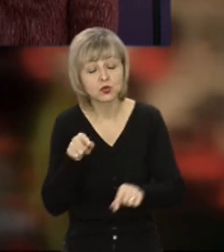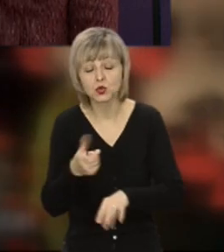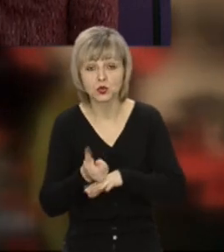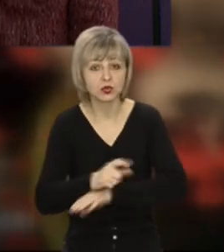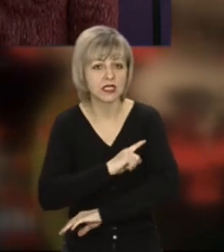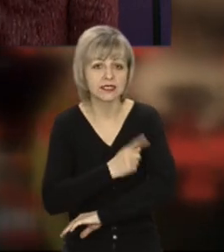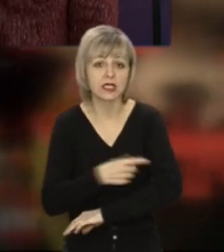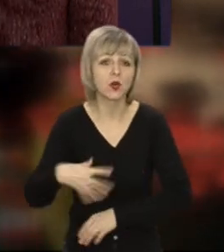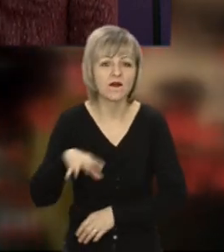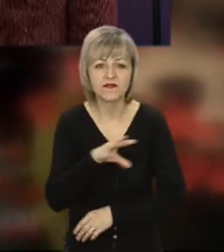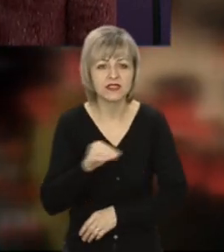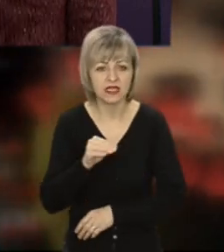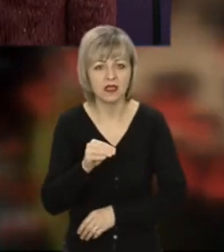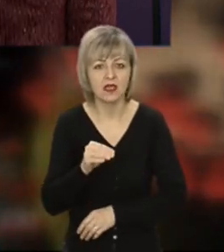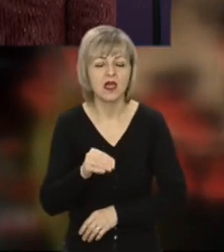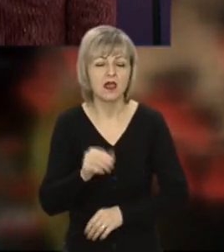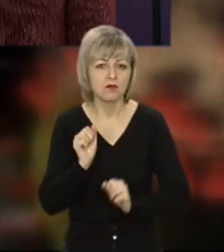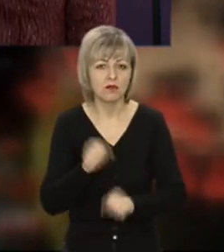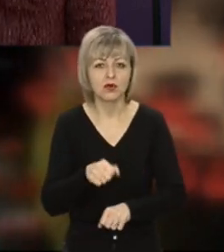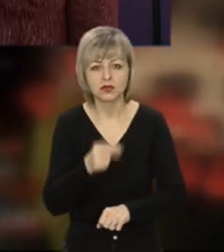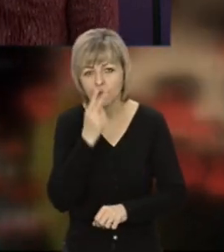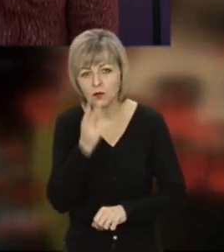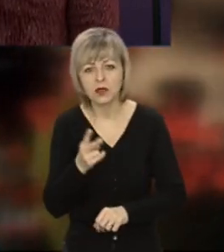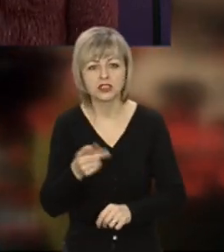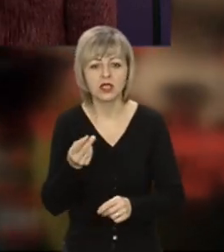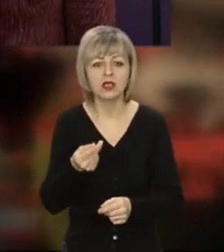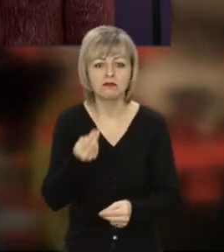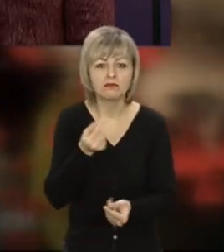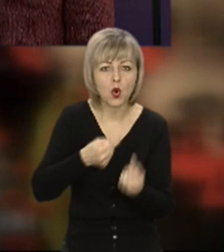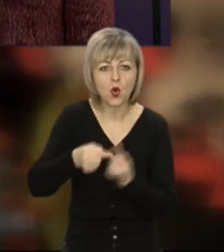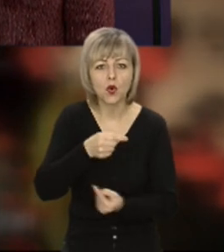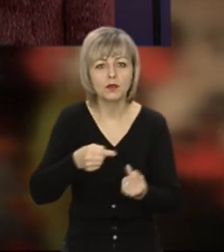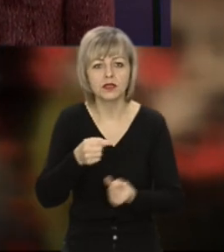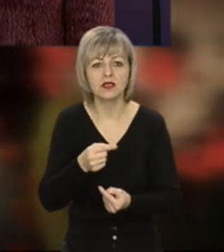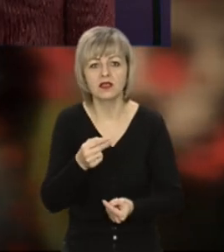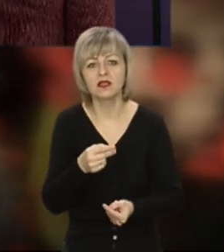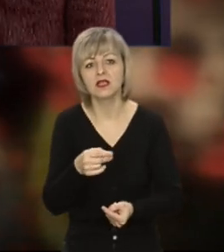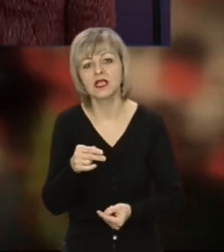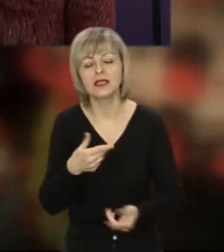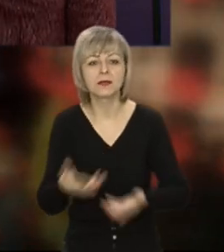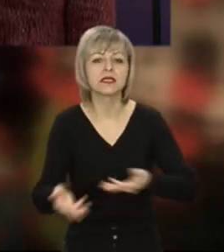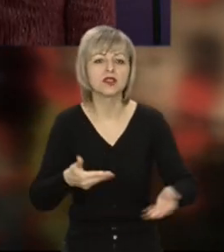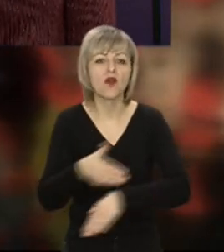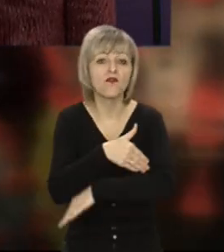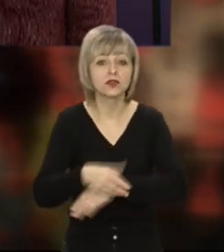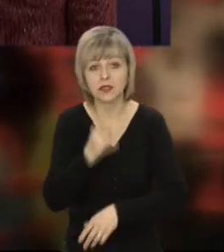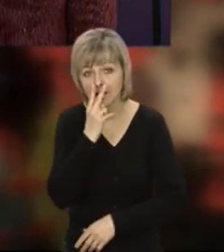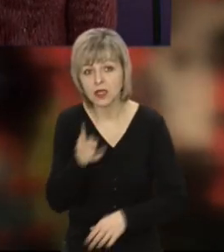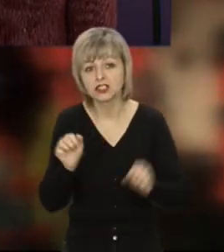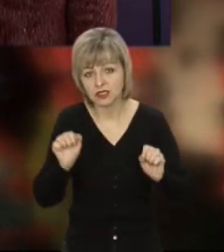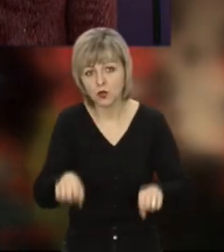сильно всі. Буквально всі, це можна відслідкувати і по обігу, і наче чисто візуально, ідучи по вулиці, ми можемо бачити,